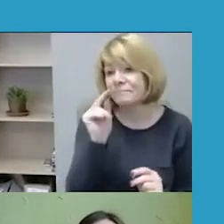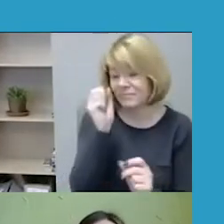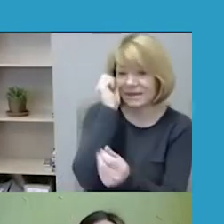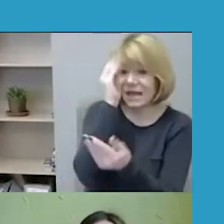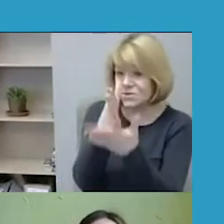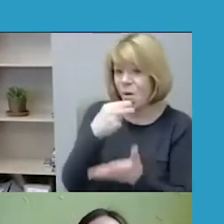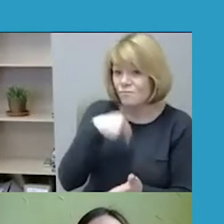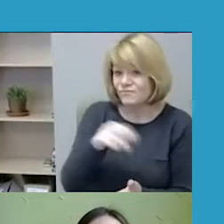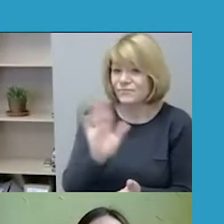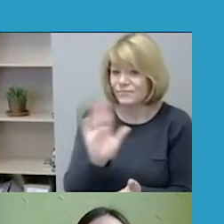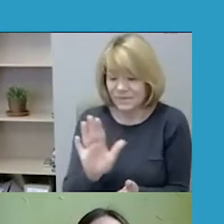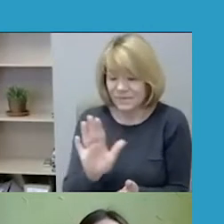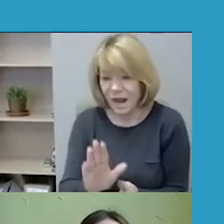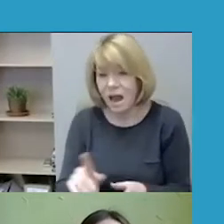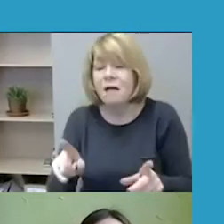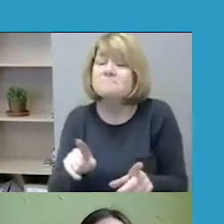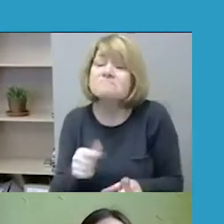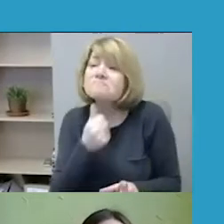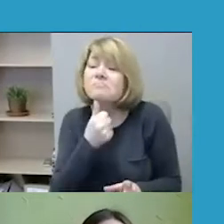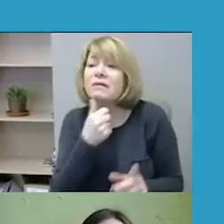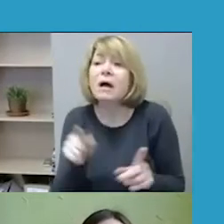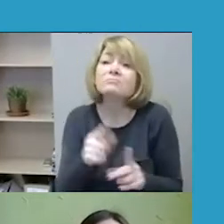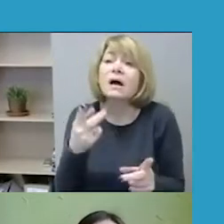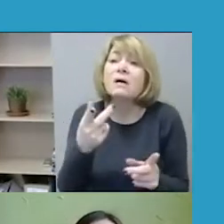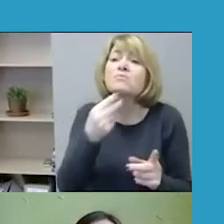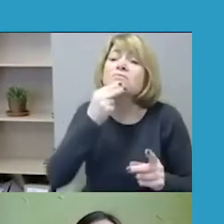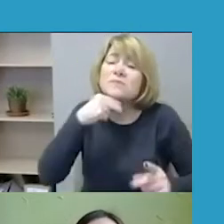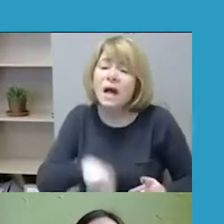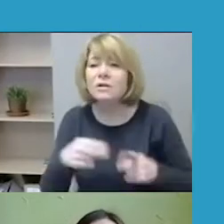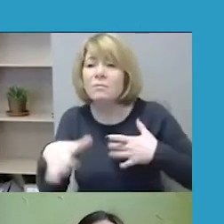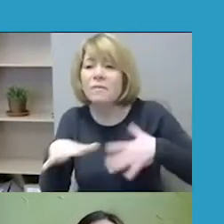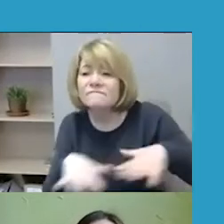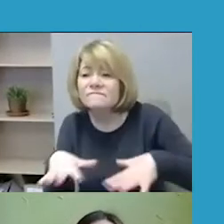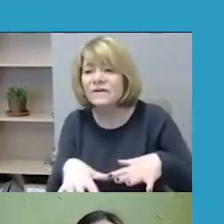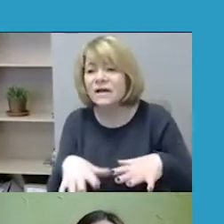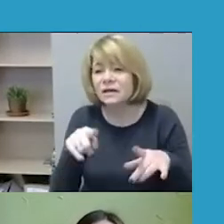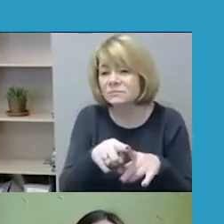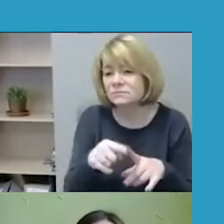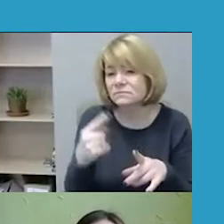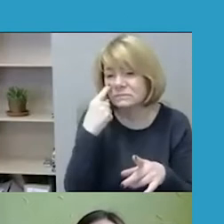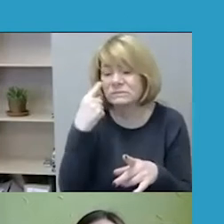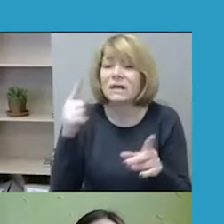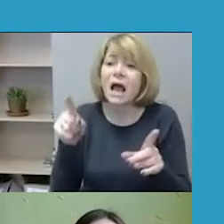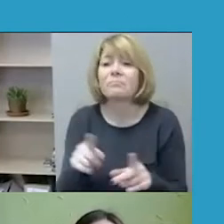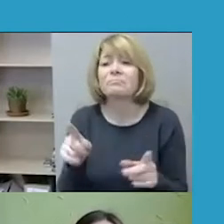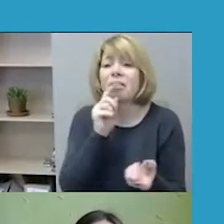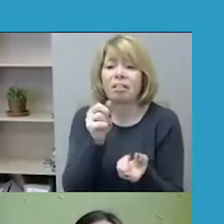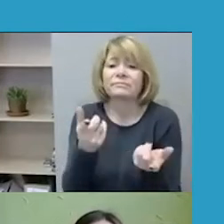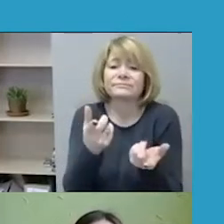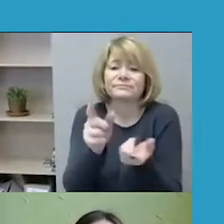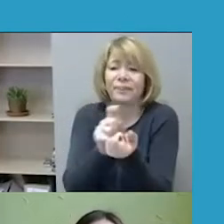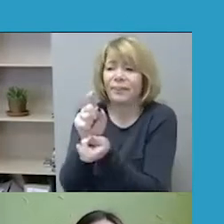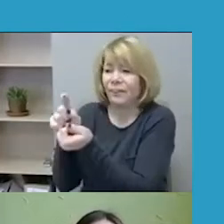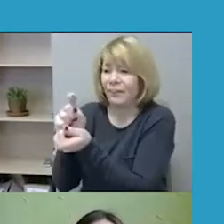nepaeisant to, kad visos nusikalstamos veikos nusikaltimai pasižymi tam tikrų latentiškumu. Iš